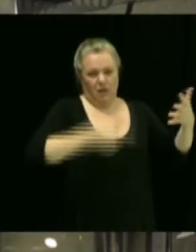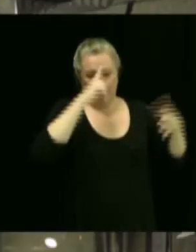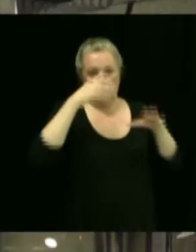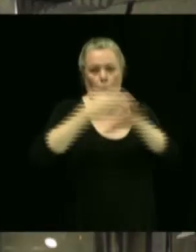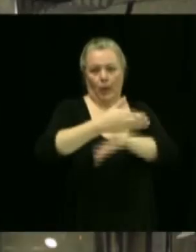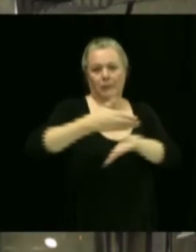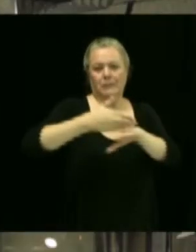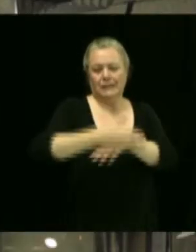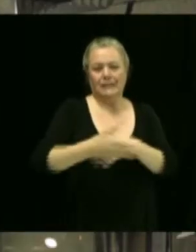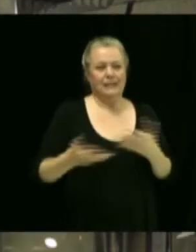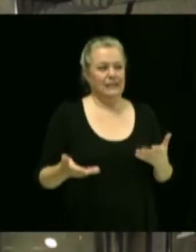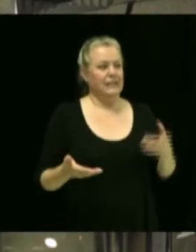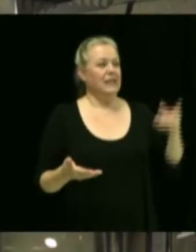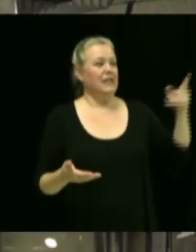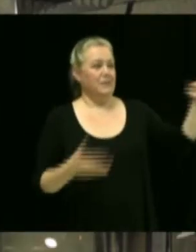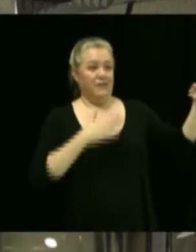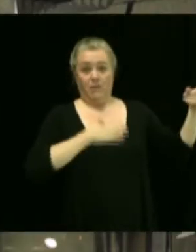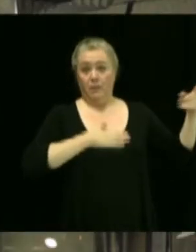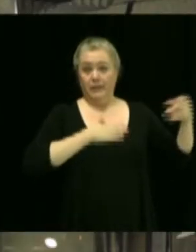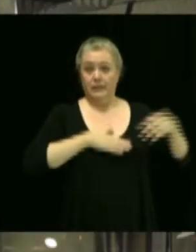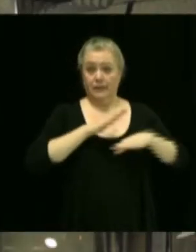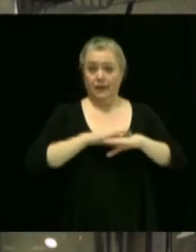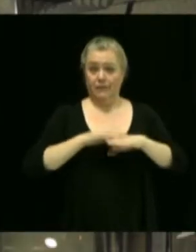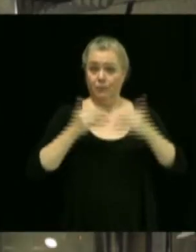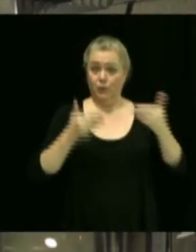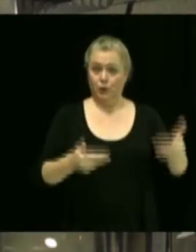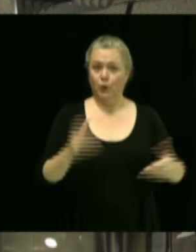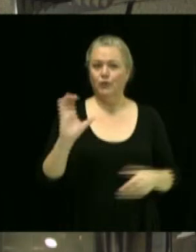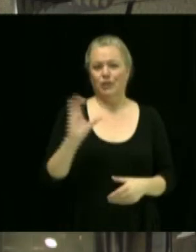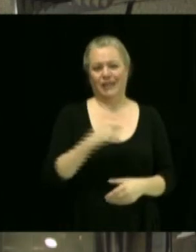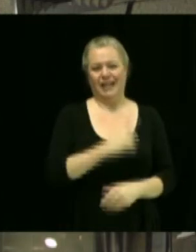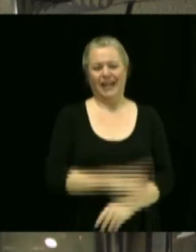plaisir de donner l'avis de motion, M. le maire. Chantal, merci beaucoup.